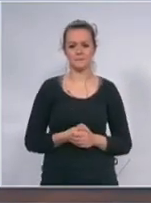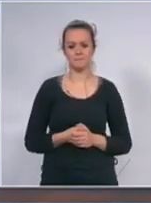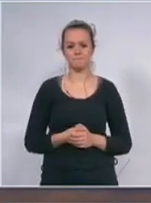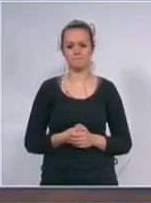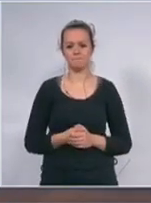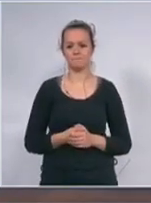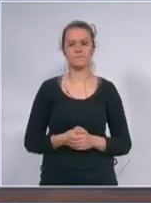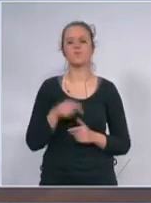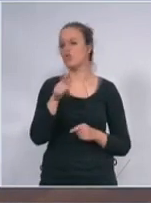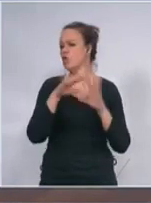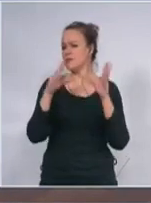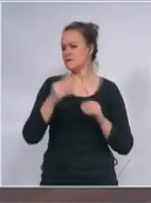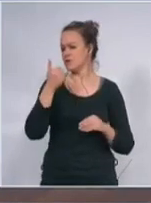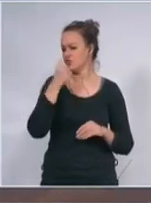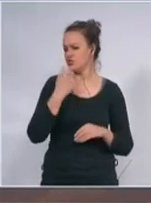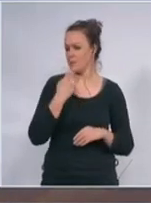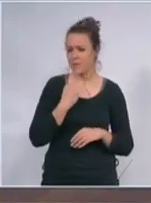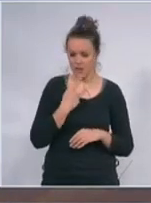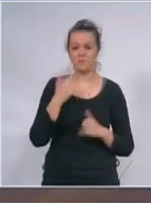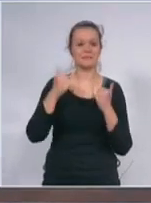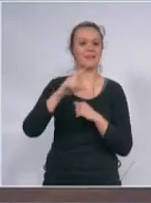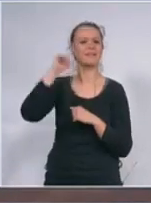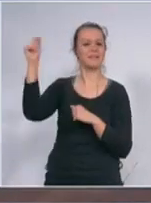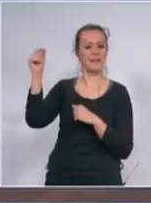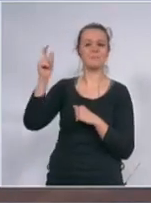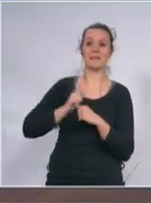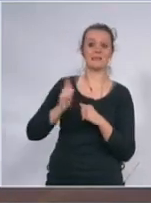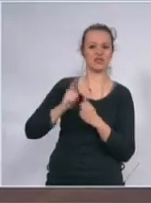to je sve što vam da vam kažem a ja sad odlog da odočekam